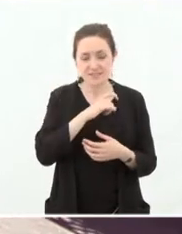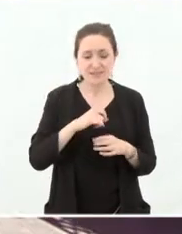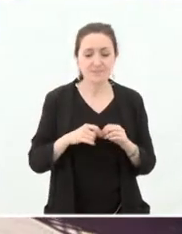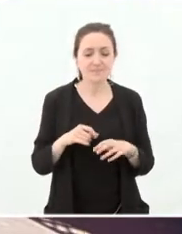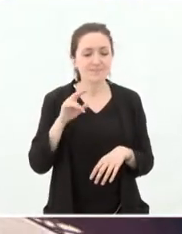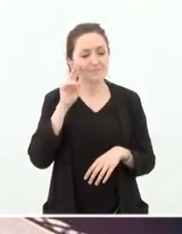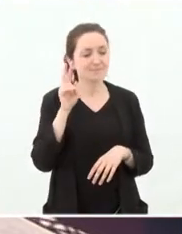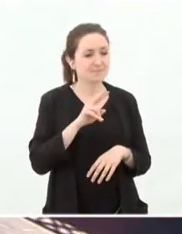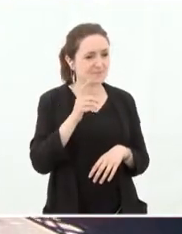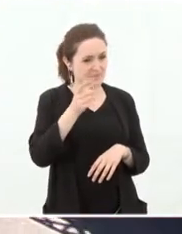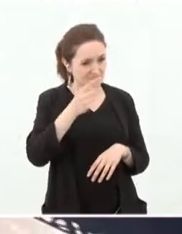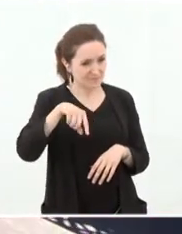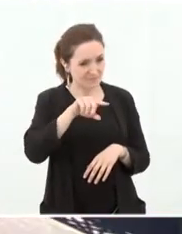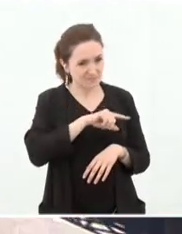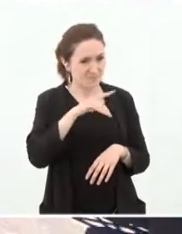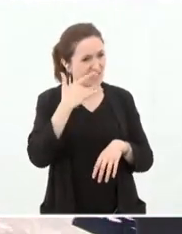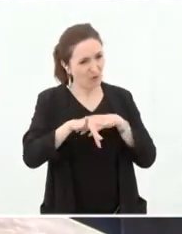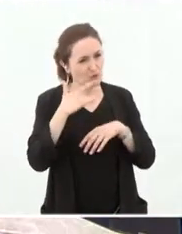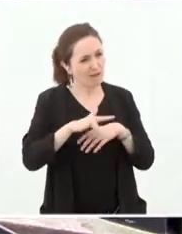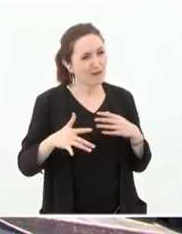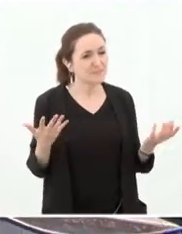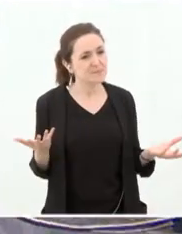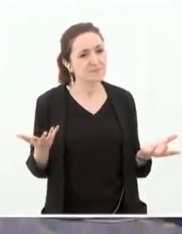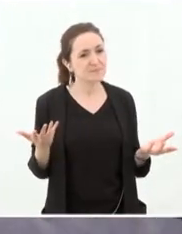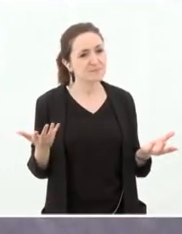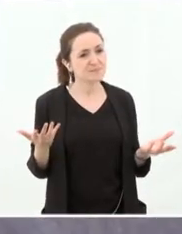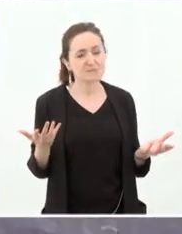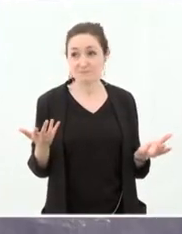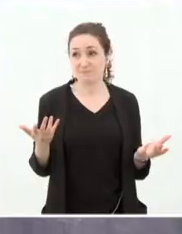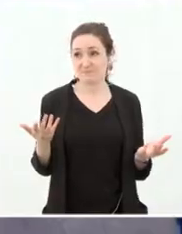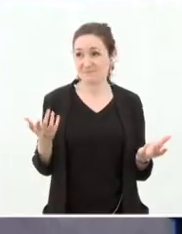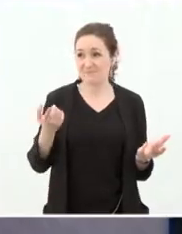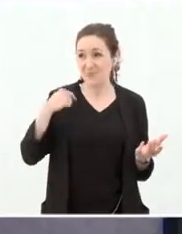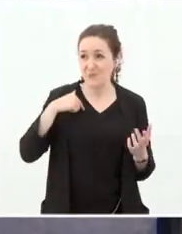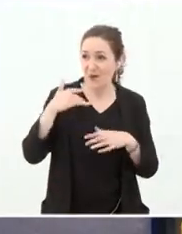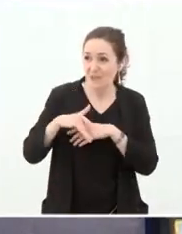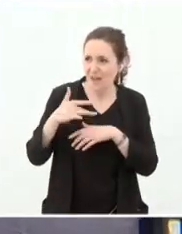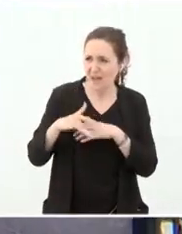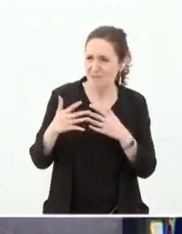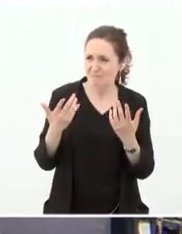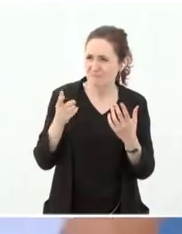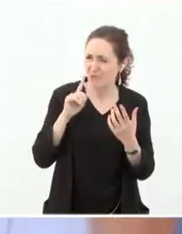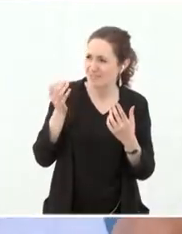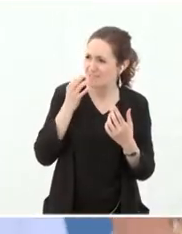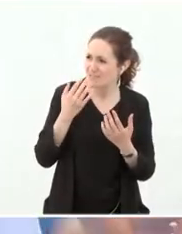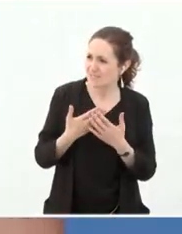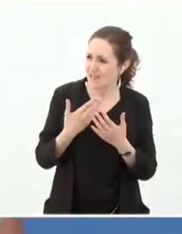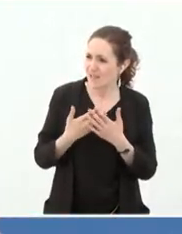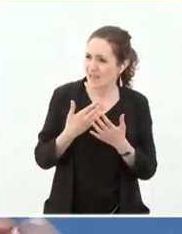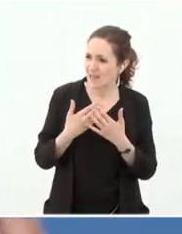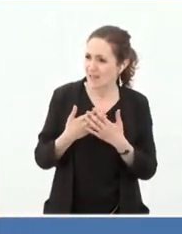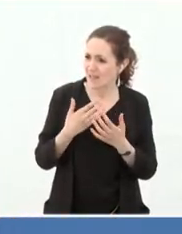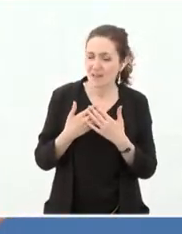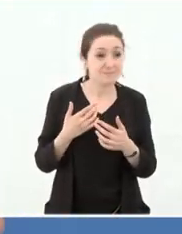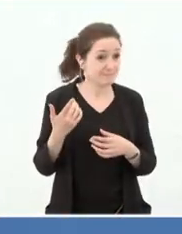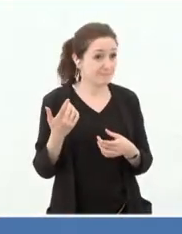froideur, elle les regarde et elle dit vous êtes en retard. En retard en Somalie ? Où est le lien ? Qu'est que ça veut dire ? Qui peut venir vous aider ?